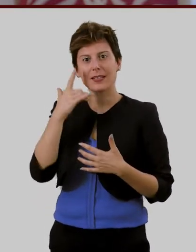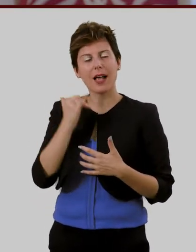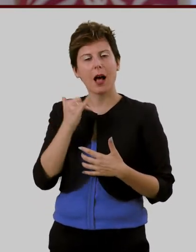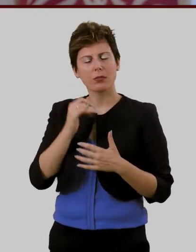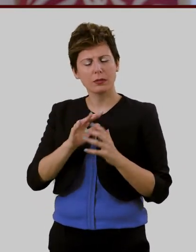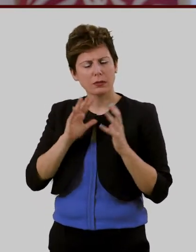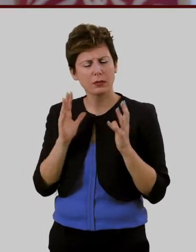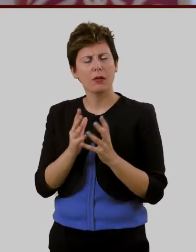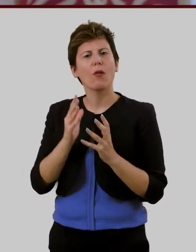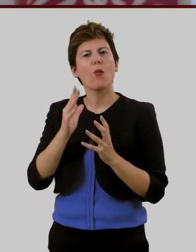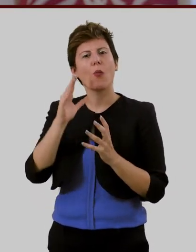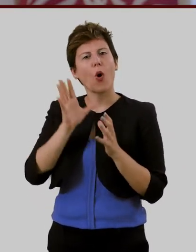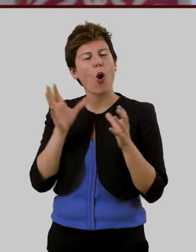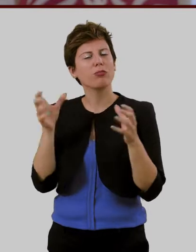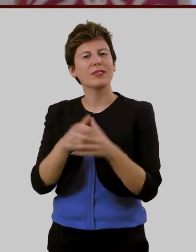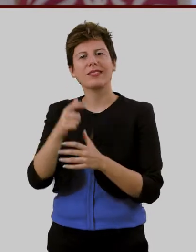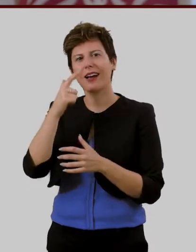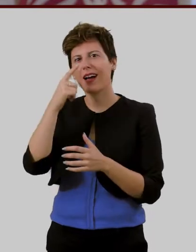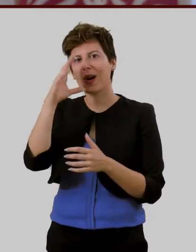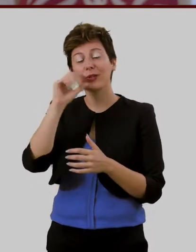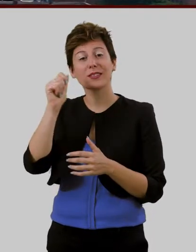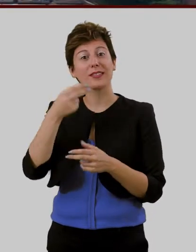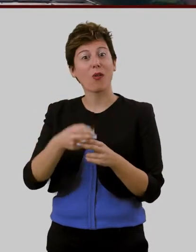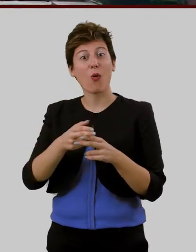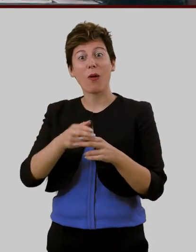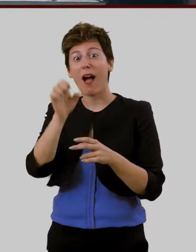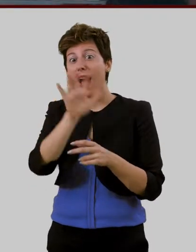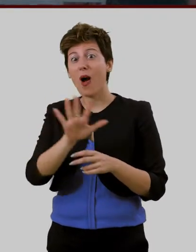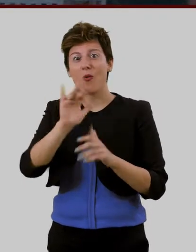università di roma il più grande ateneo d'europa